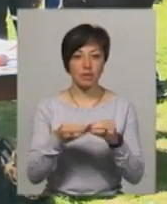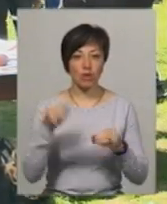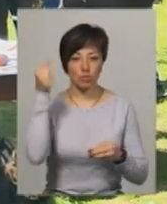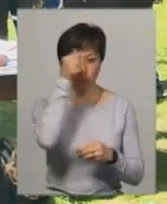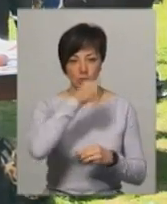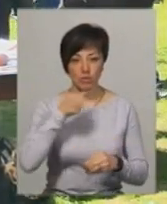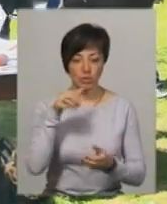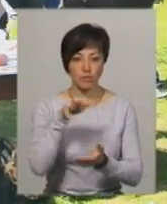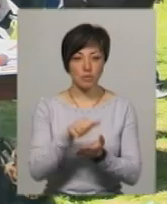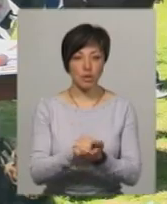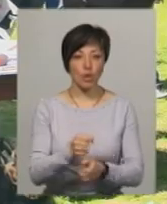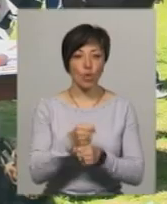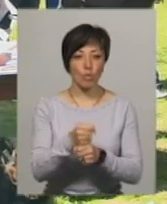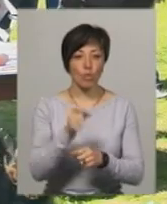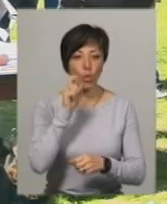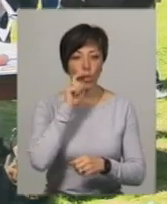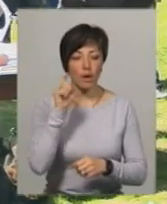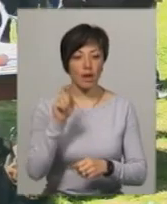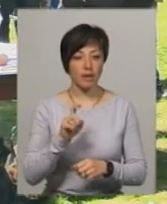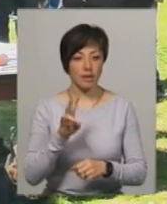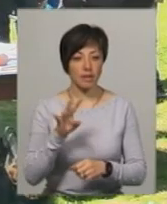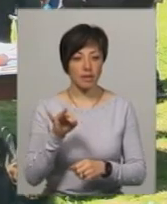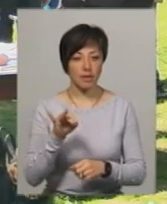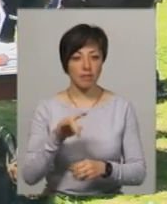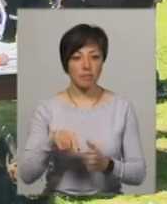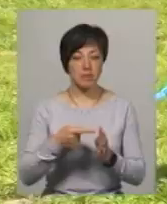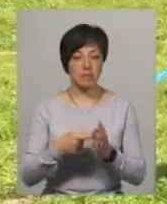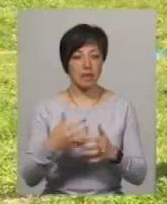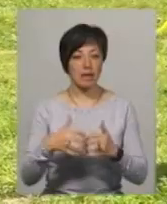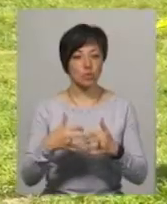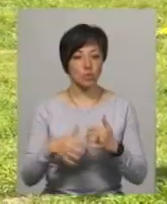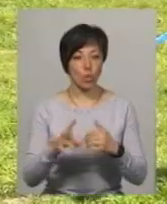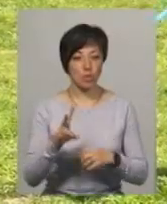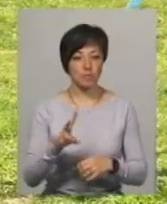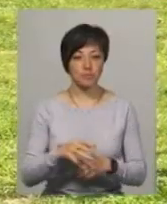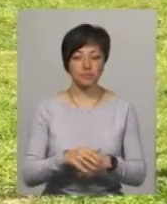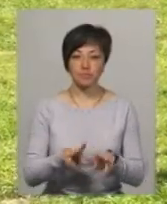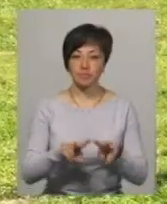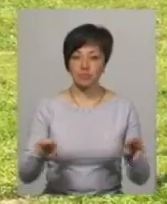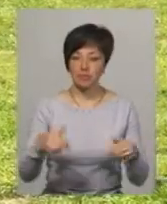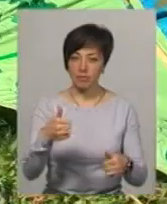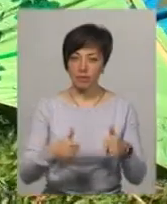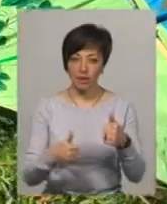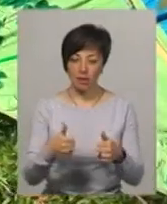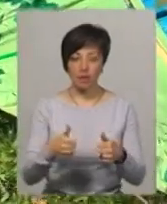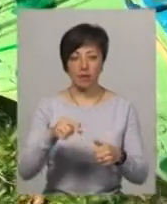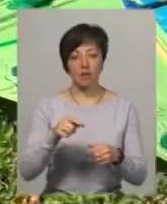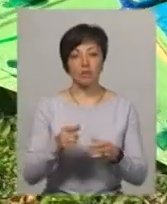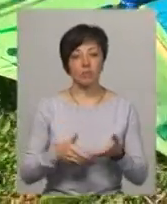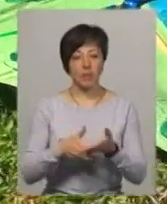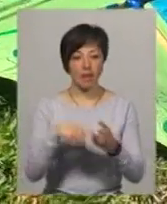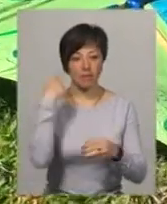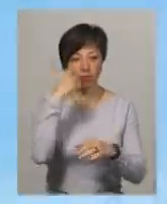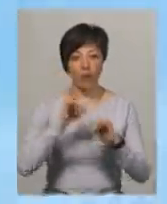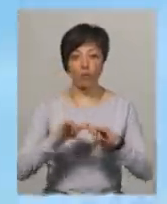завоювали Кубок України в місті Херсоні. Подібні змагання домагають інтелектуальному розвитку школярів,